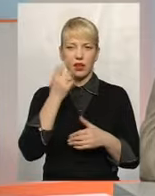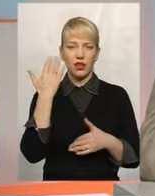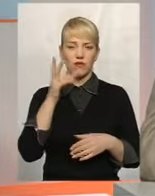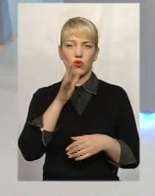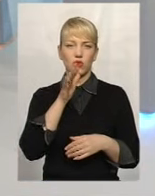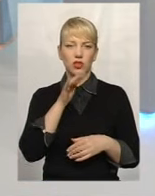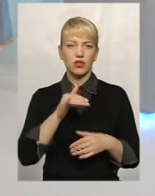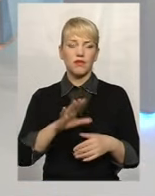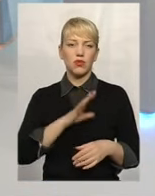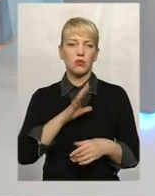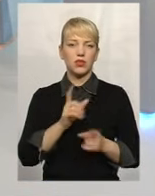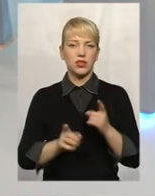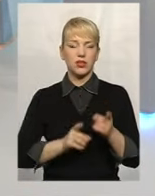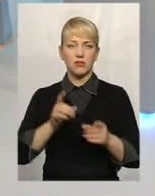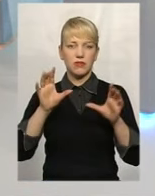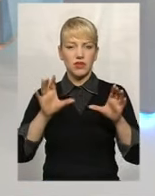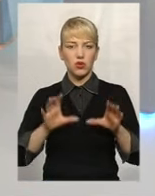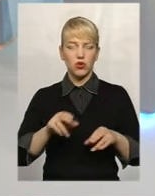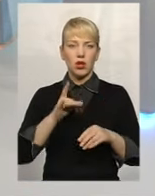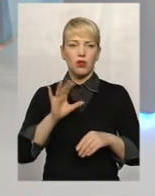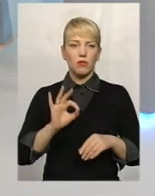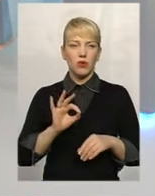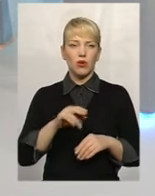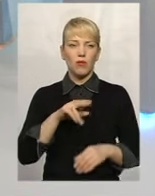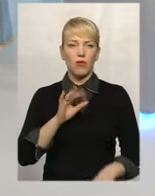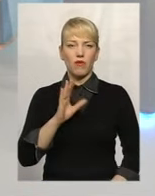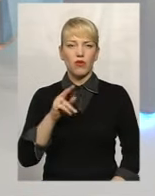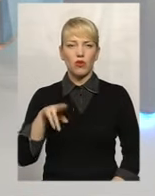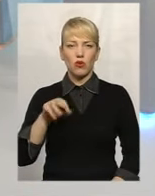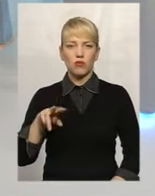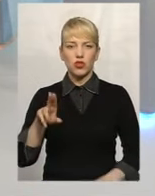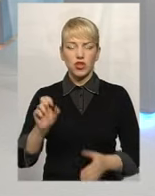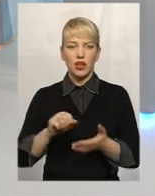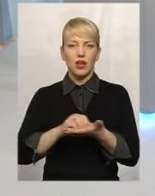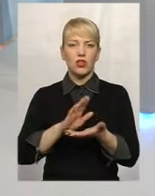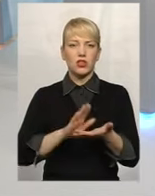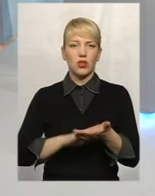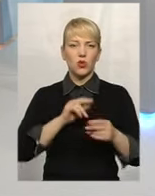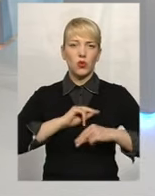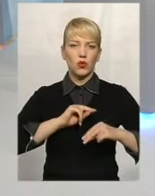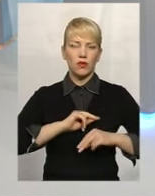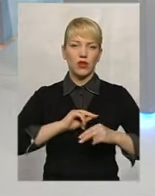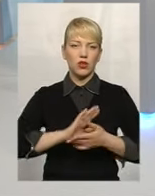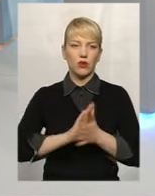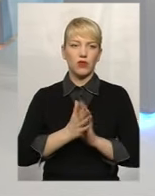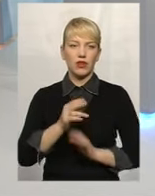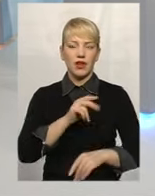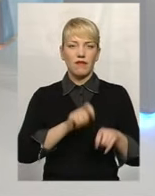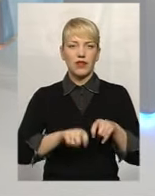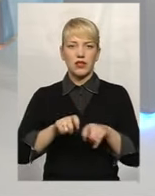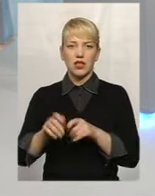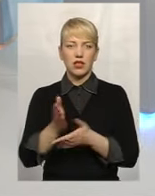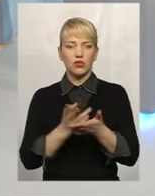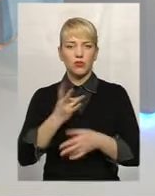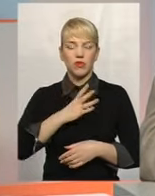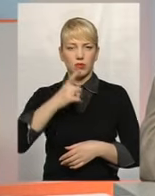відбулися зміни також в законодавстві про повідомчу реєстрацію трудових договорів з працівниками. Тобто, фіскальна служба має бути